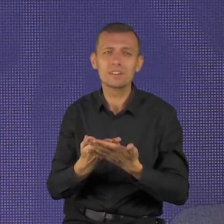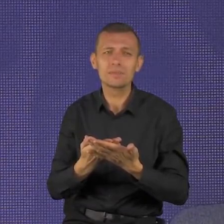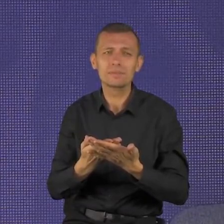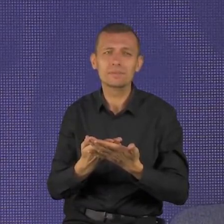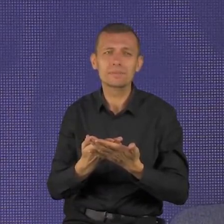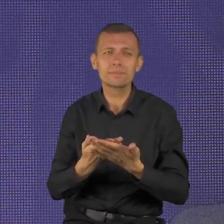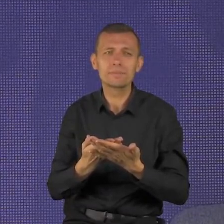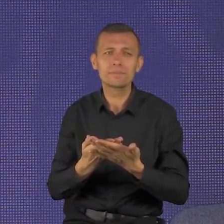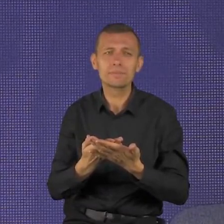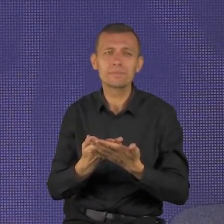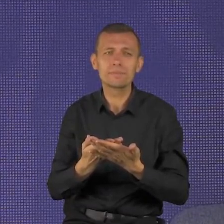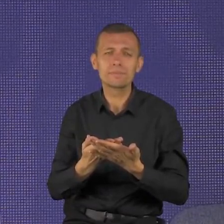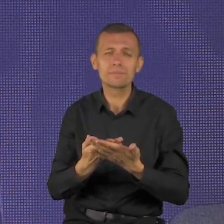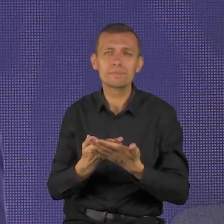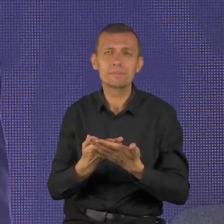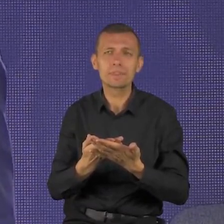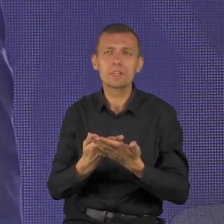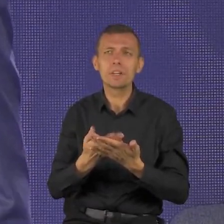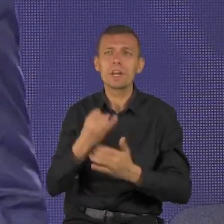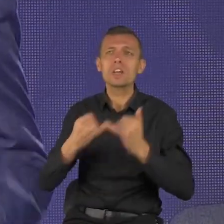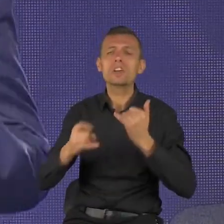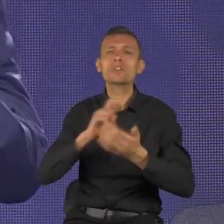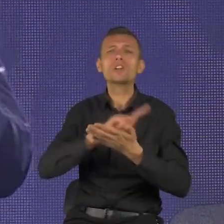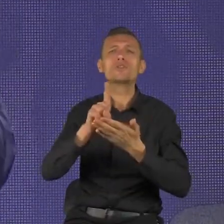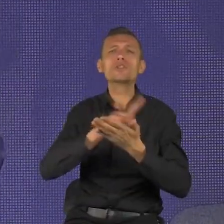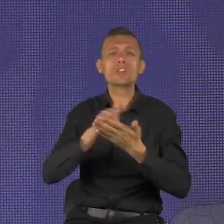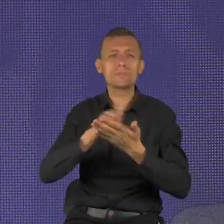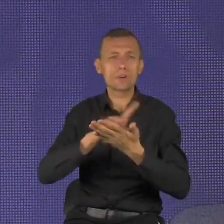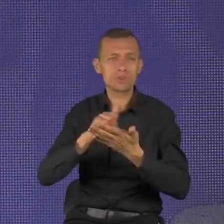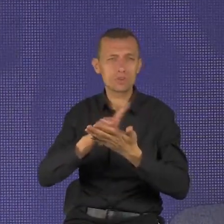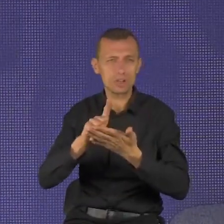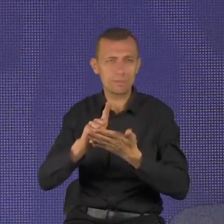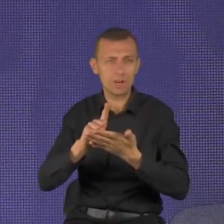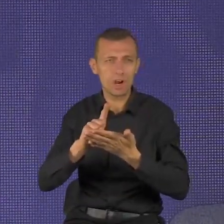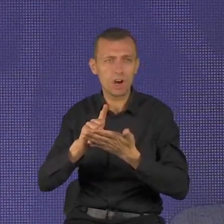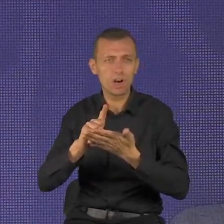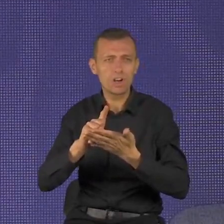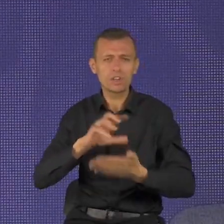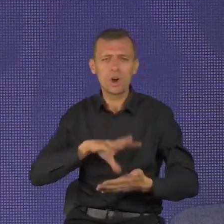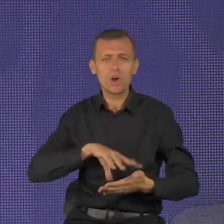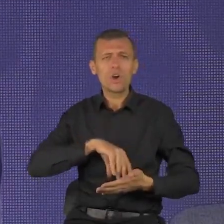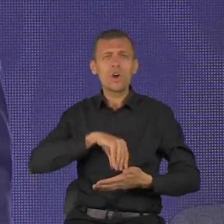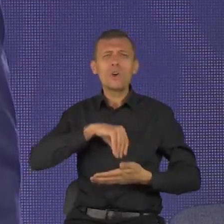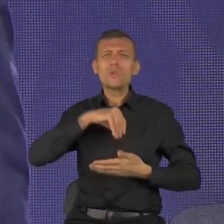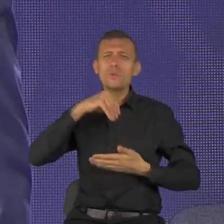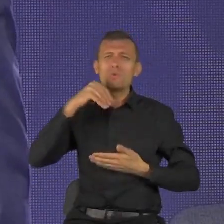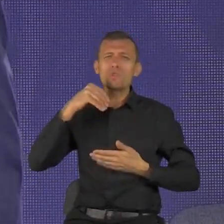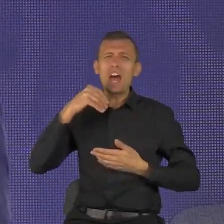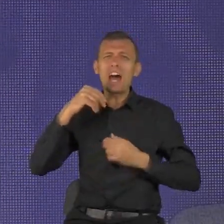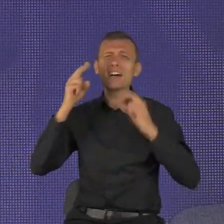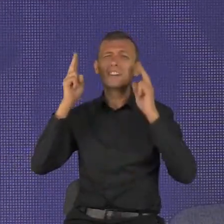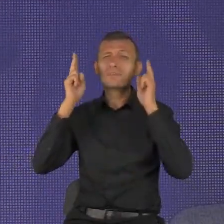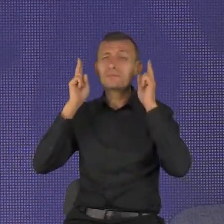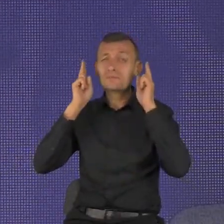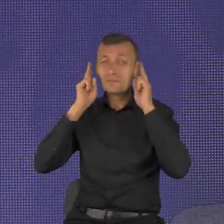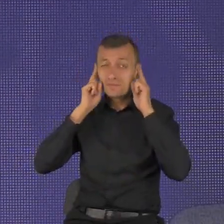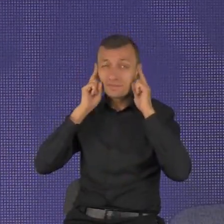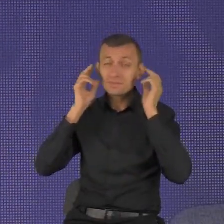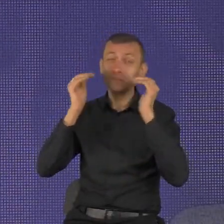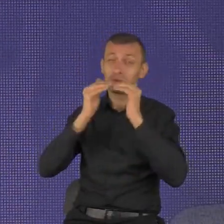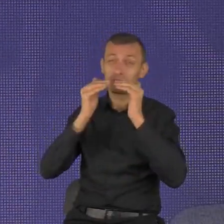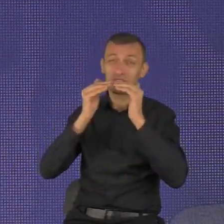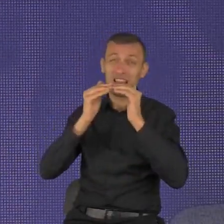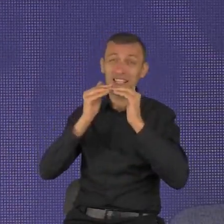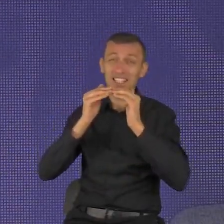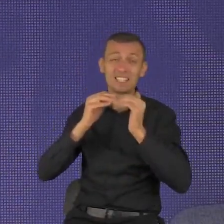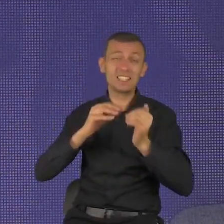duchowego słuchu. Jeśli w życiu cały czas poruszasz się w szybkim tempie, nie możesz poznawać Boga.